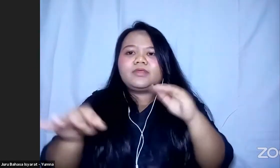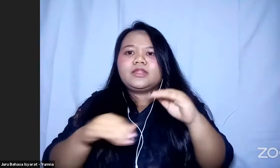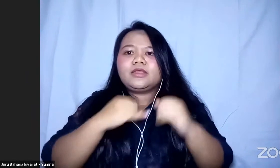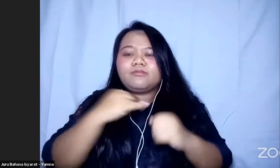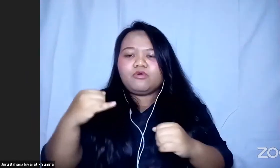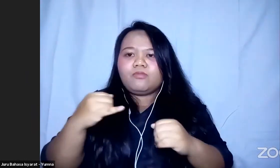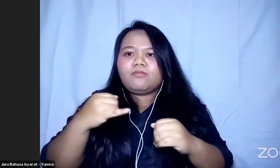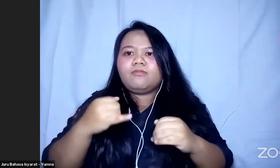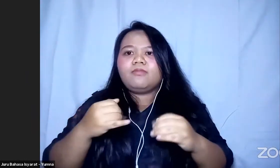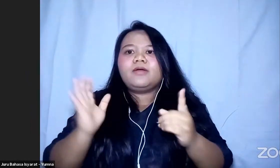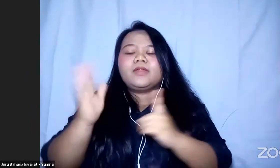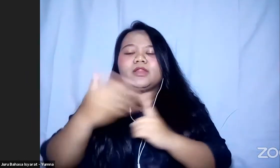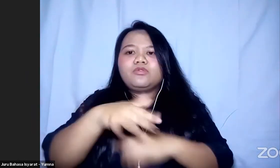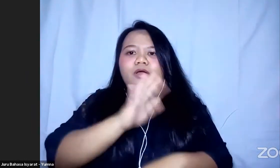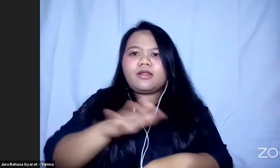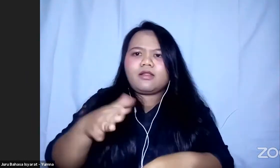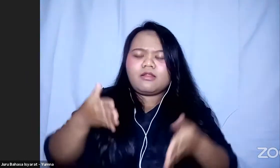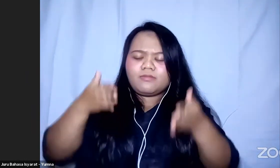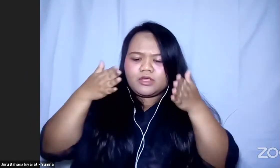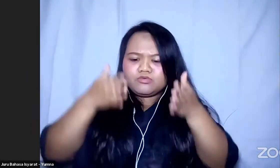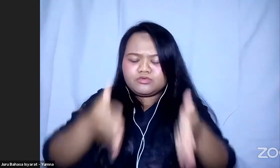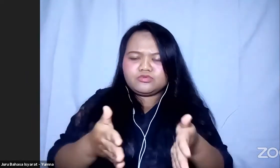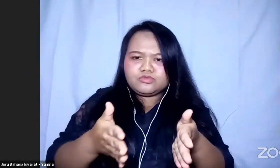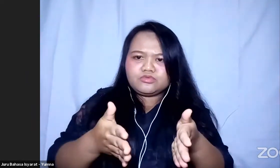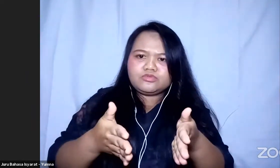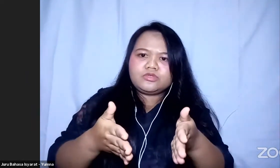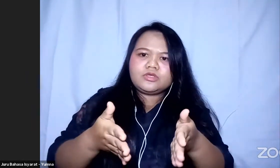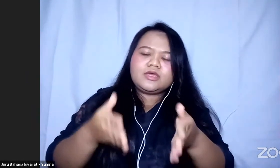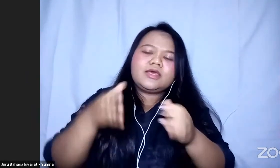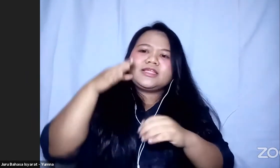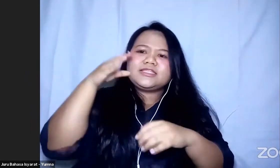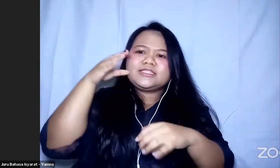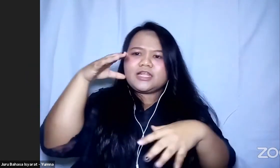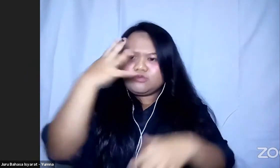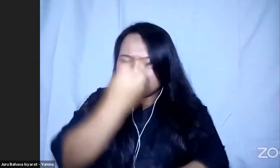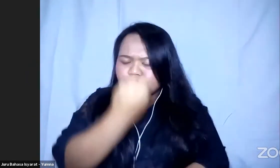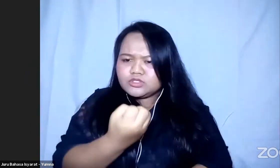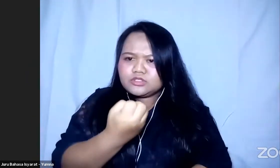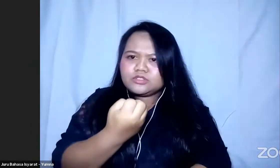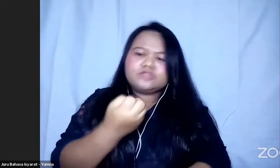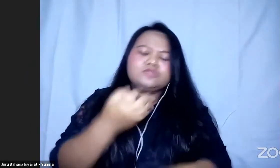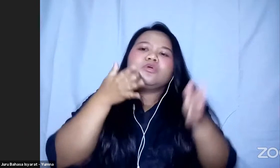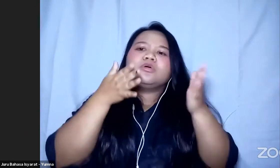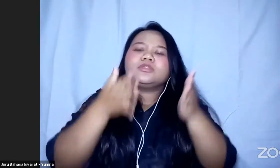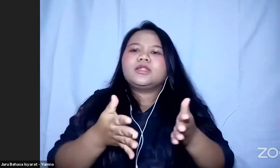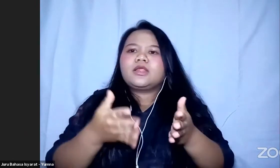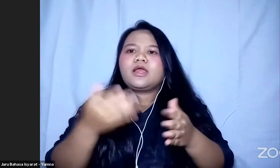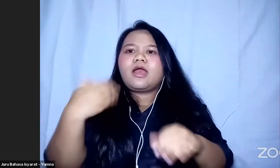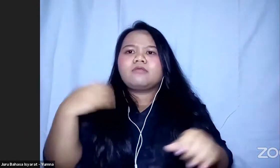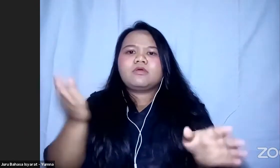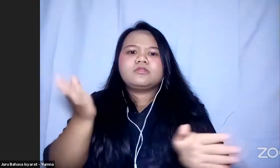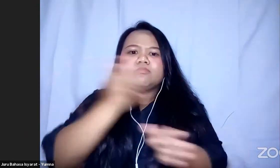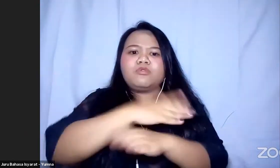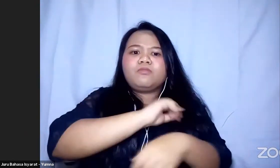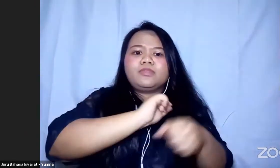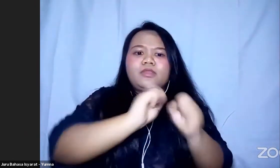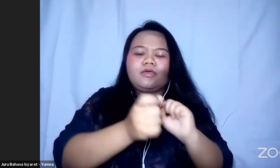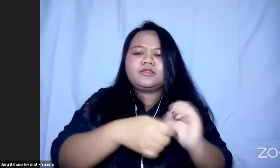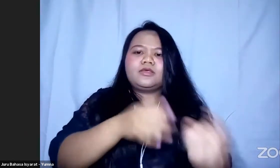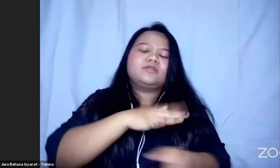Spesifik Lebih Serius Kontennya Ada Pre-test Dan Post-test Juga Jadi